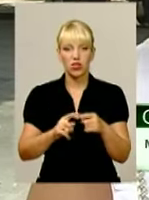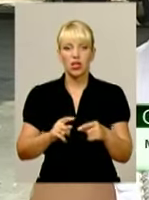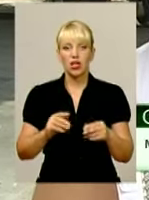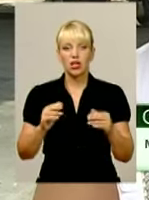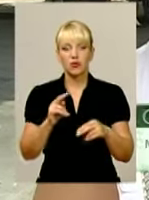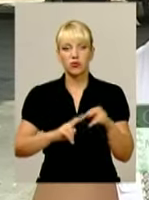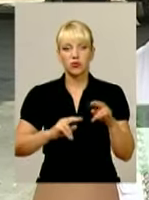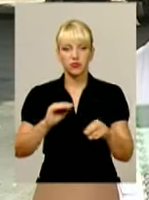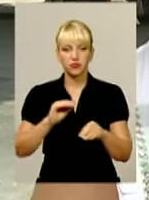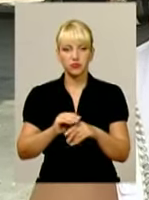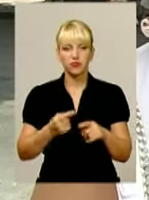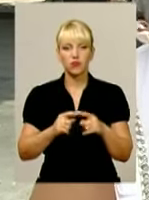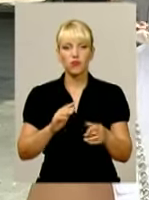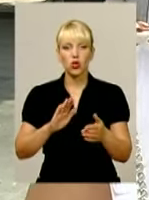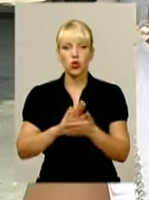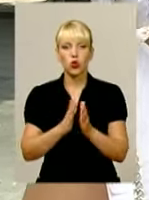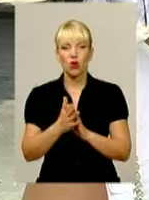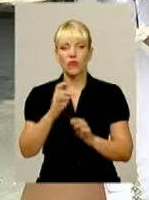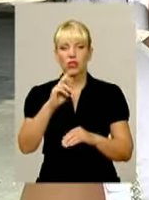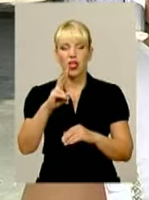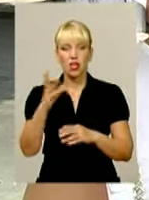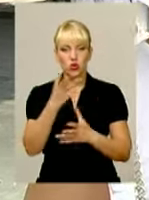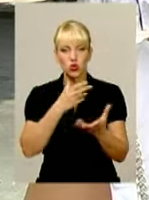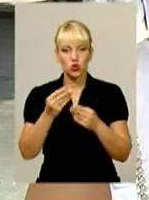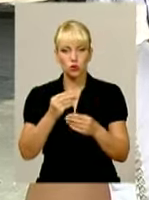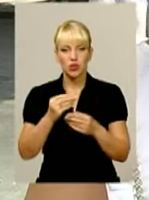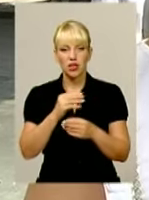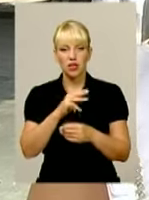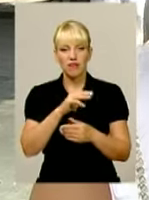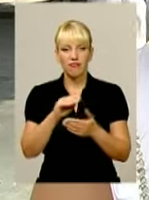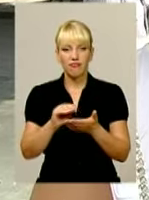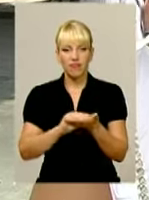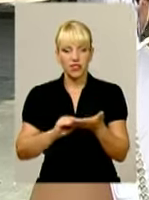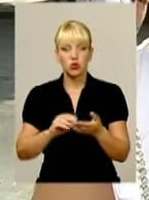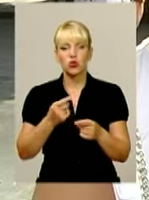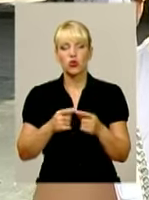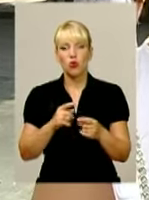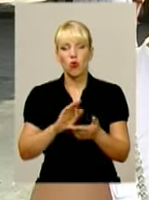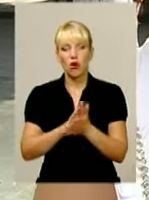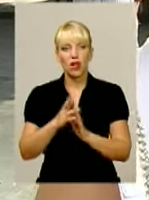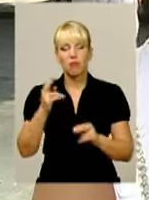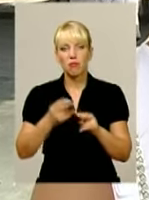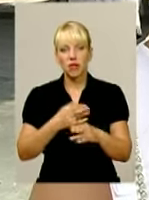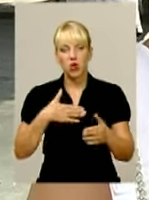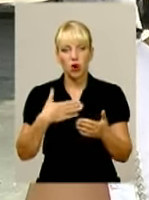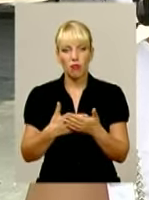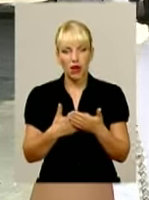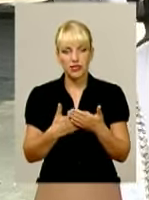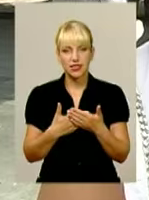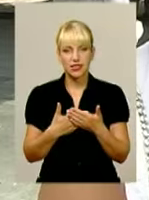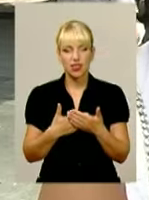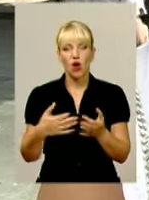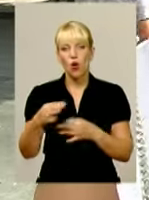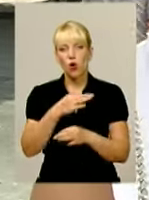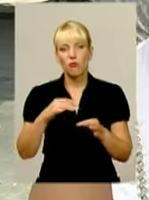Договір з суперфіцією з першим жеком укладений без громадських обговорень, що є грубим порушенням,